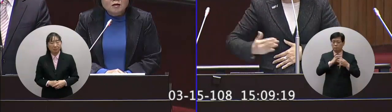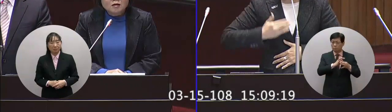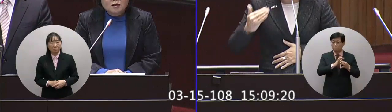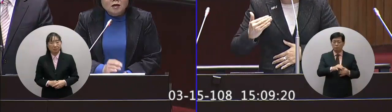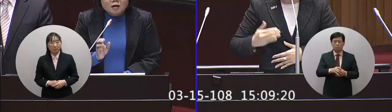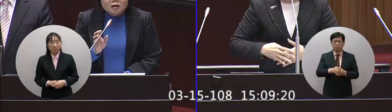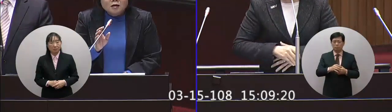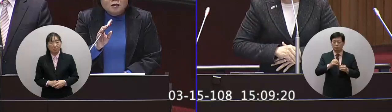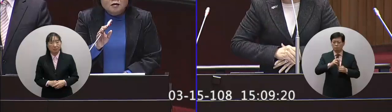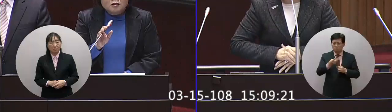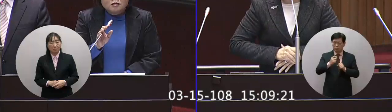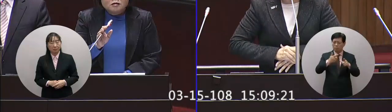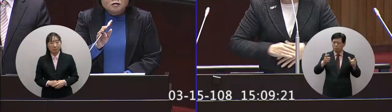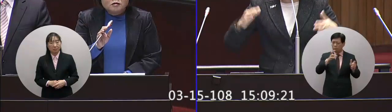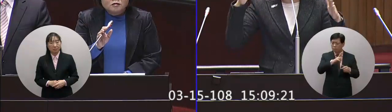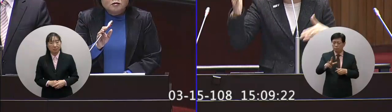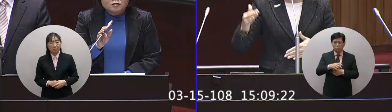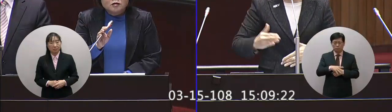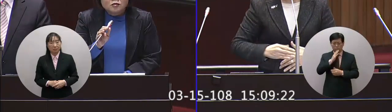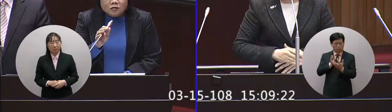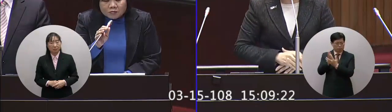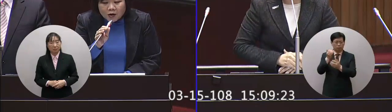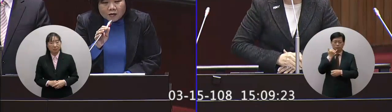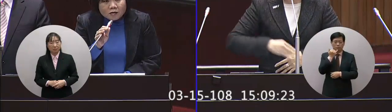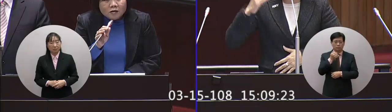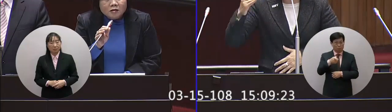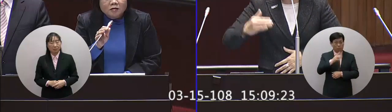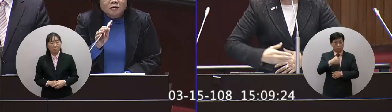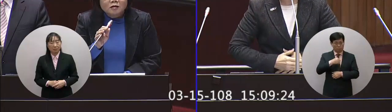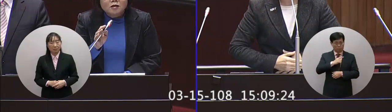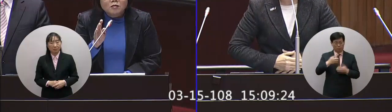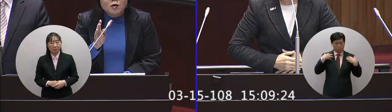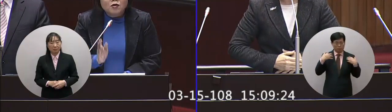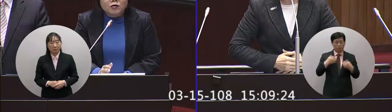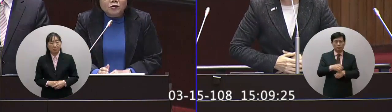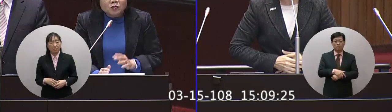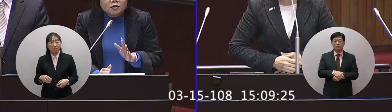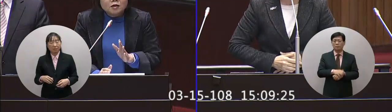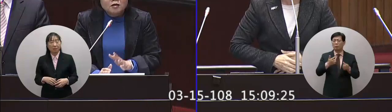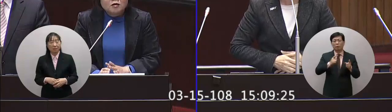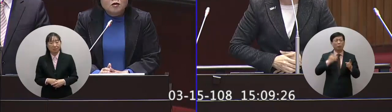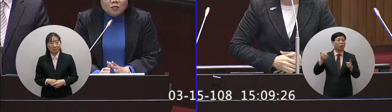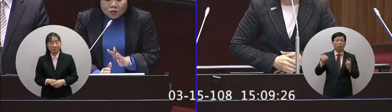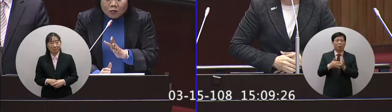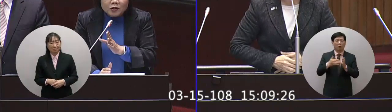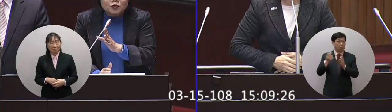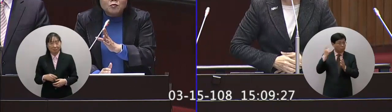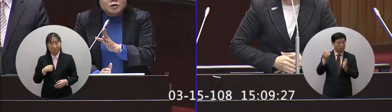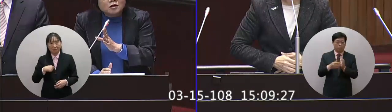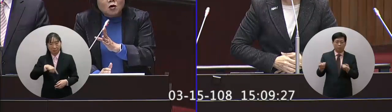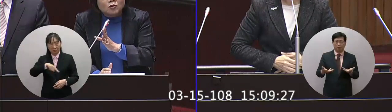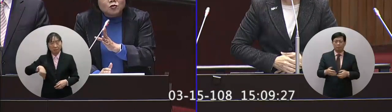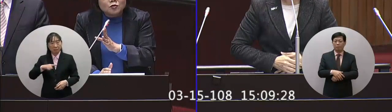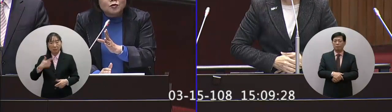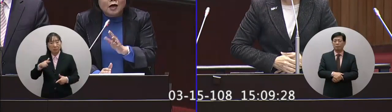可以用什麼方式來強制的來介入這才是我們扮演的角色不是去聽聽看就好了我們